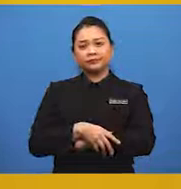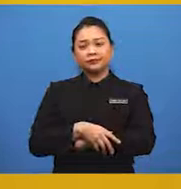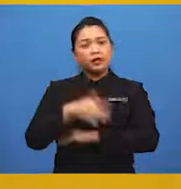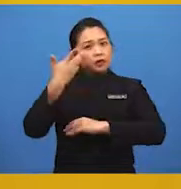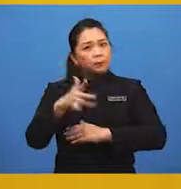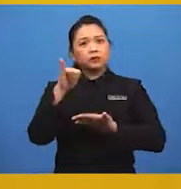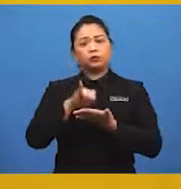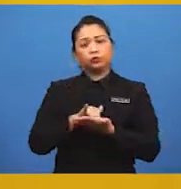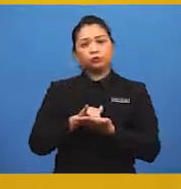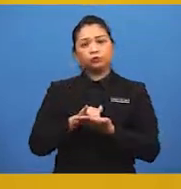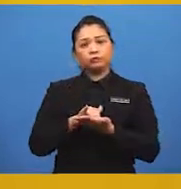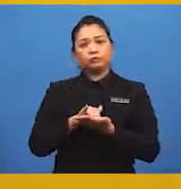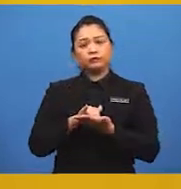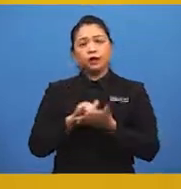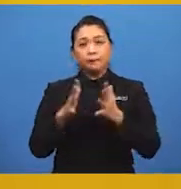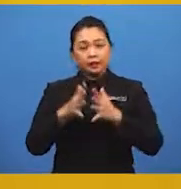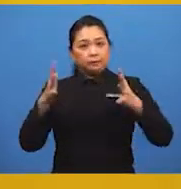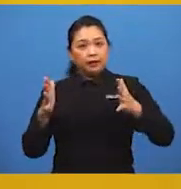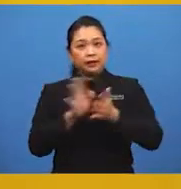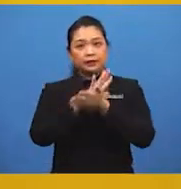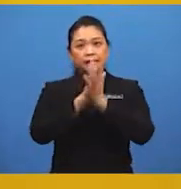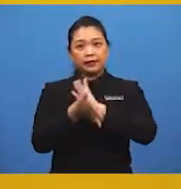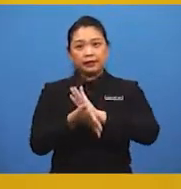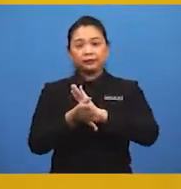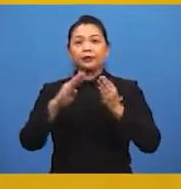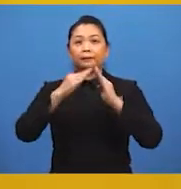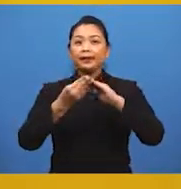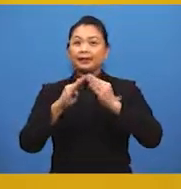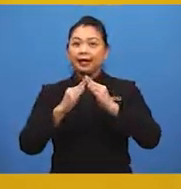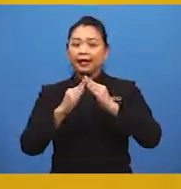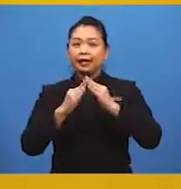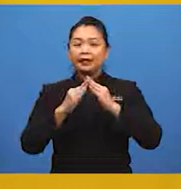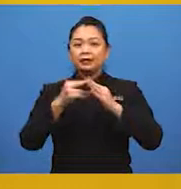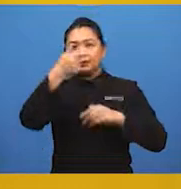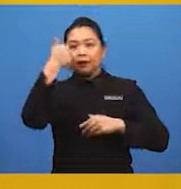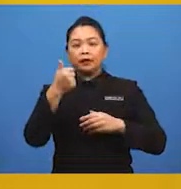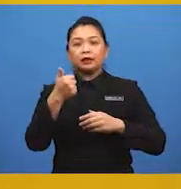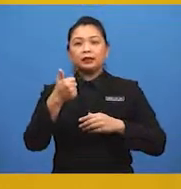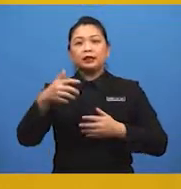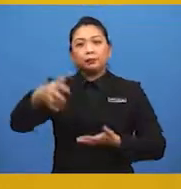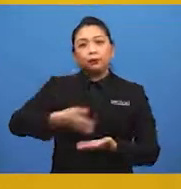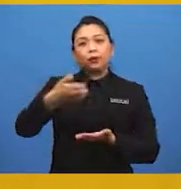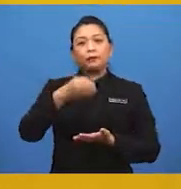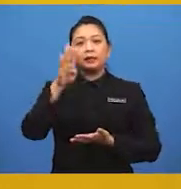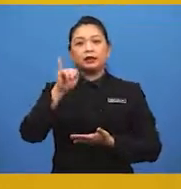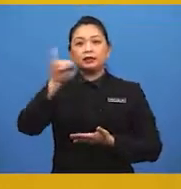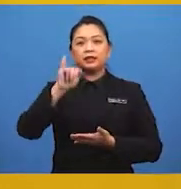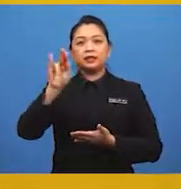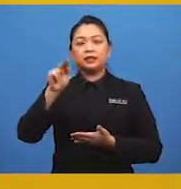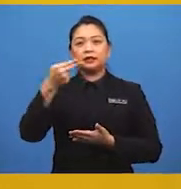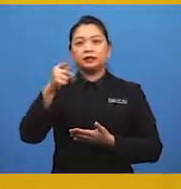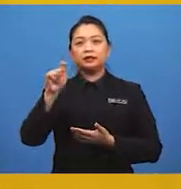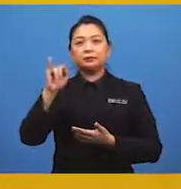Kemudiannya, berkembang menjadi bandar akibat pelombongan biji timah.